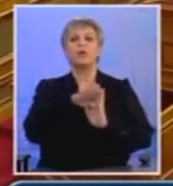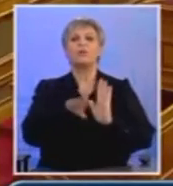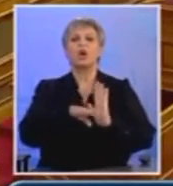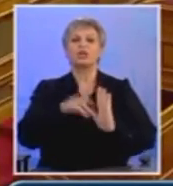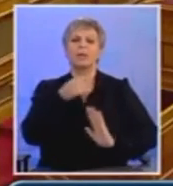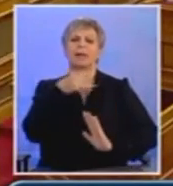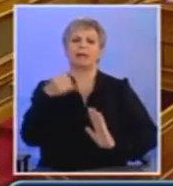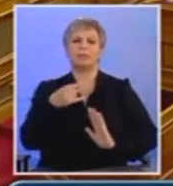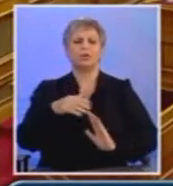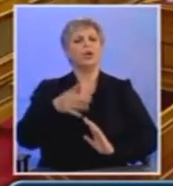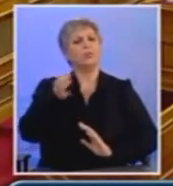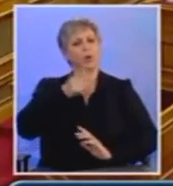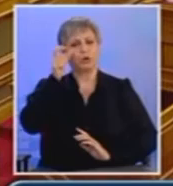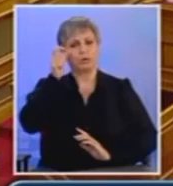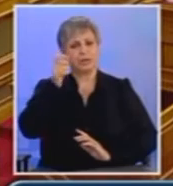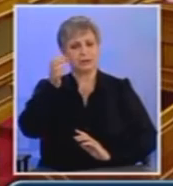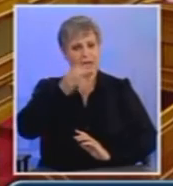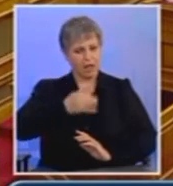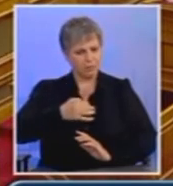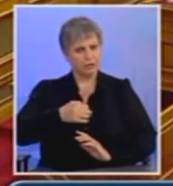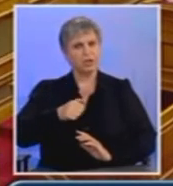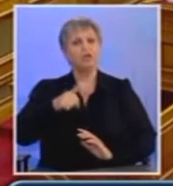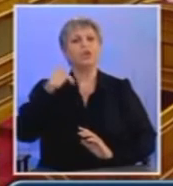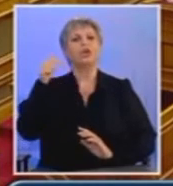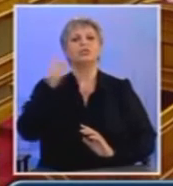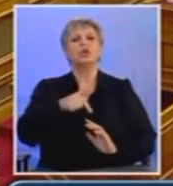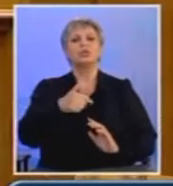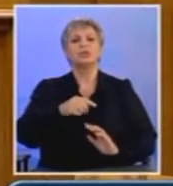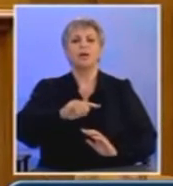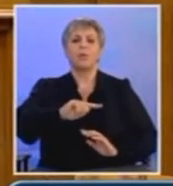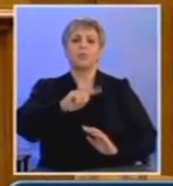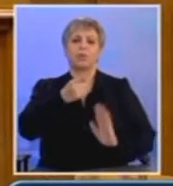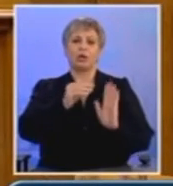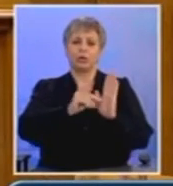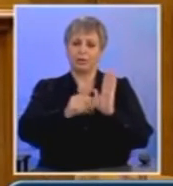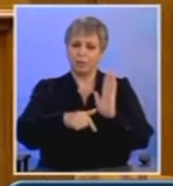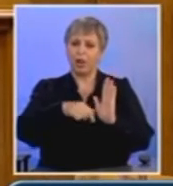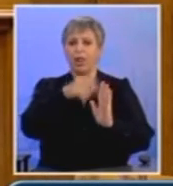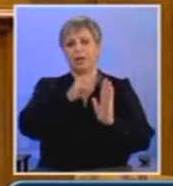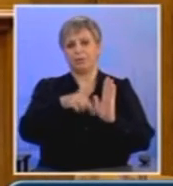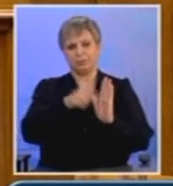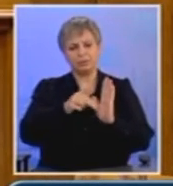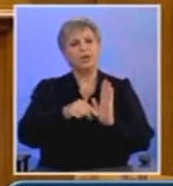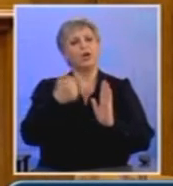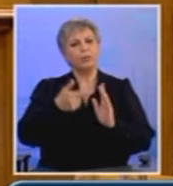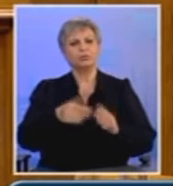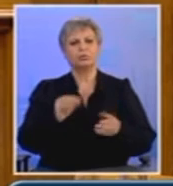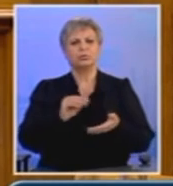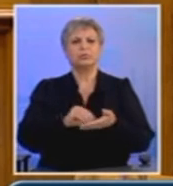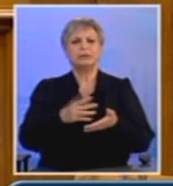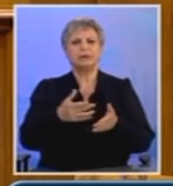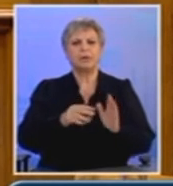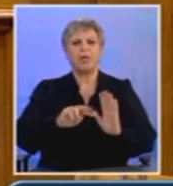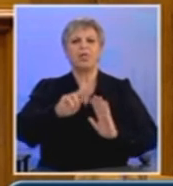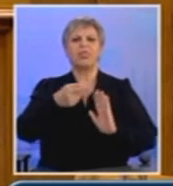κυρίου Σαμαρά και την καταψήφιση του πρώτου μνημονίου φτάσαμε στο μνημόνιο νούμερο 2. Σήμερα